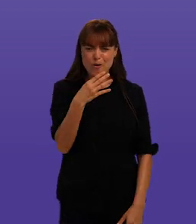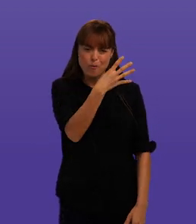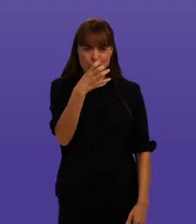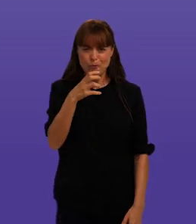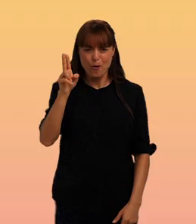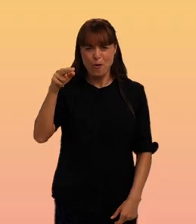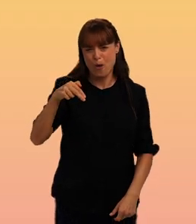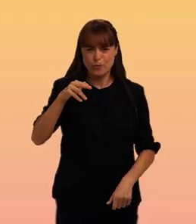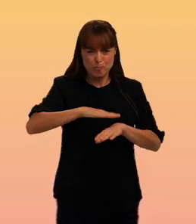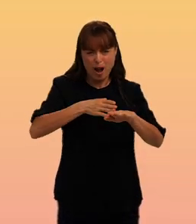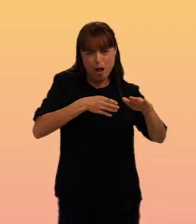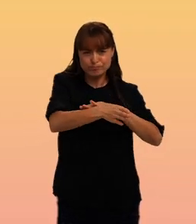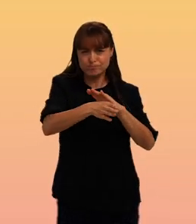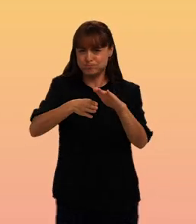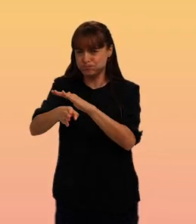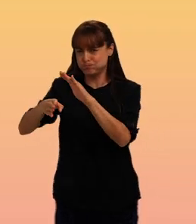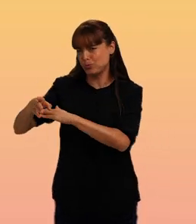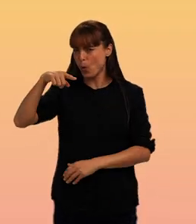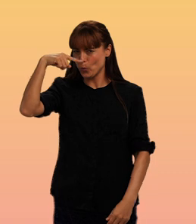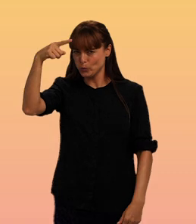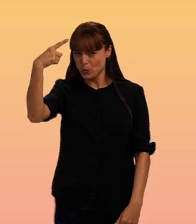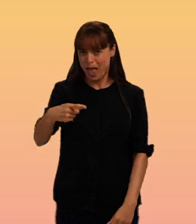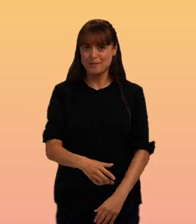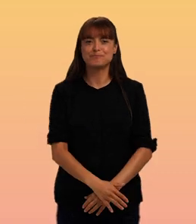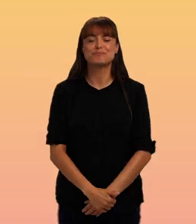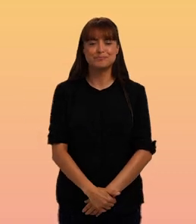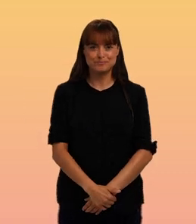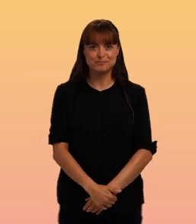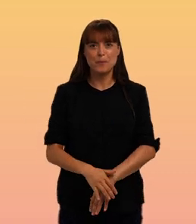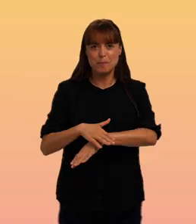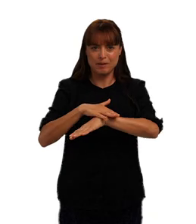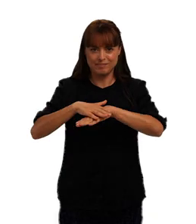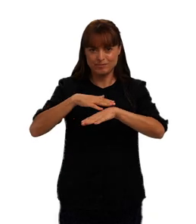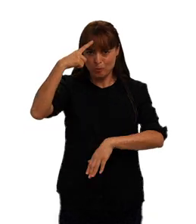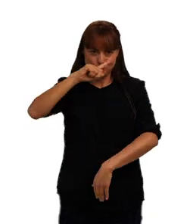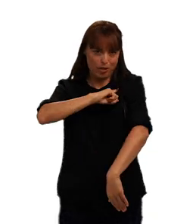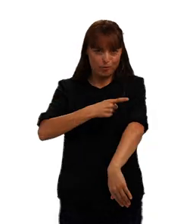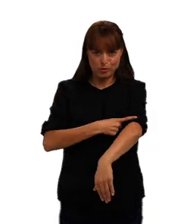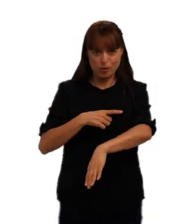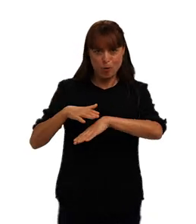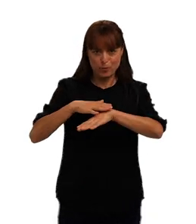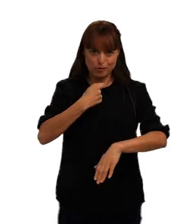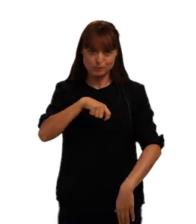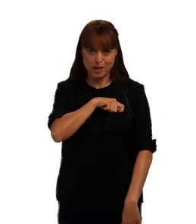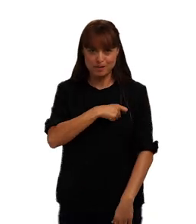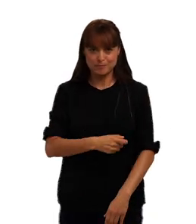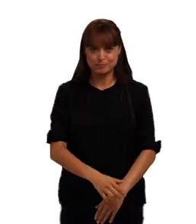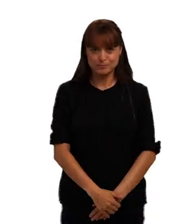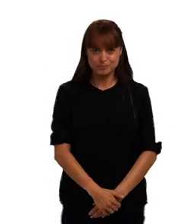kultur bonoa, laureun eurok gauza asko egiteko ematen dute. Kultura Ministerioa, Espainako Gobernoa.